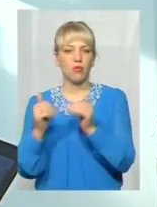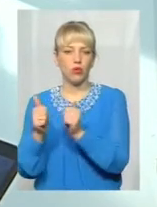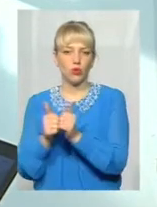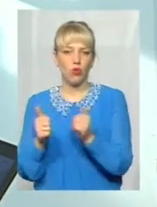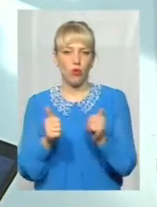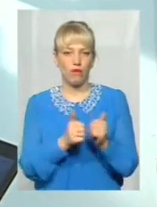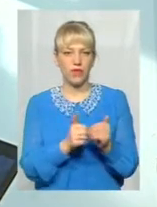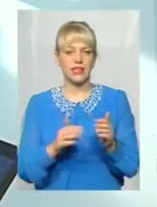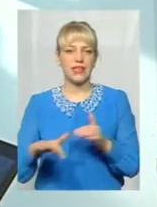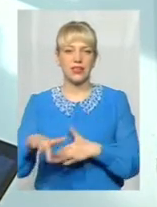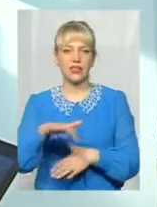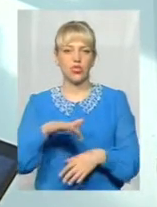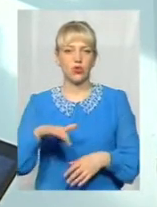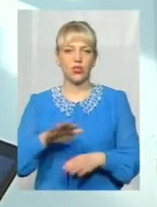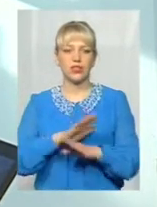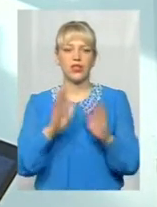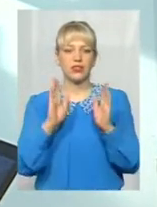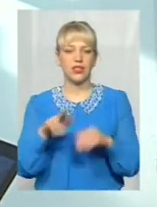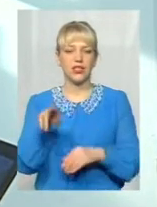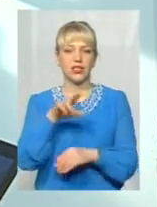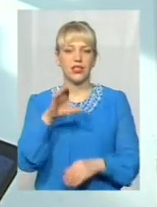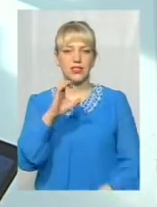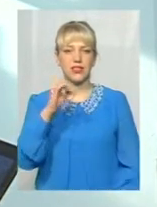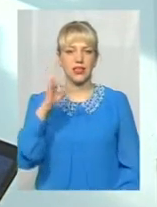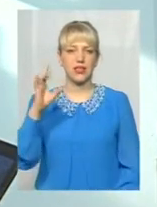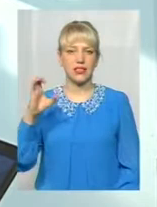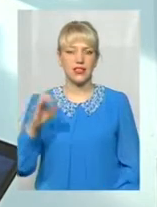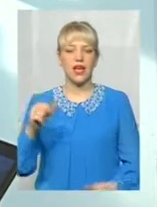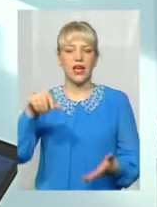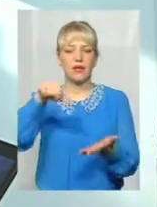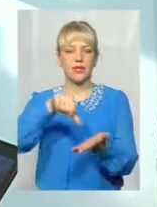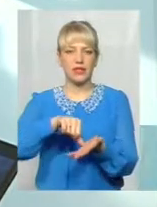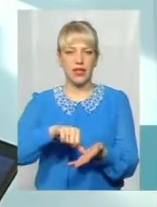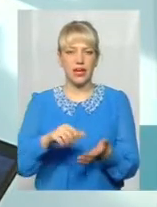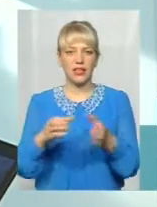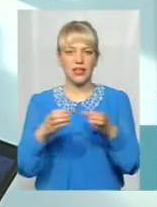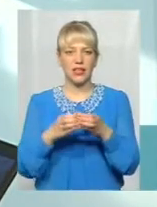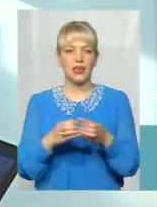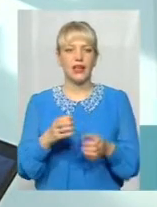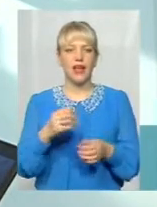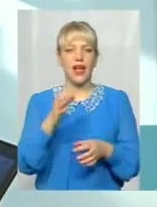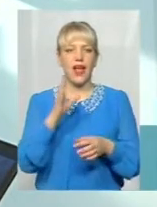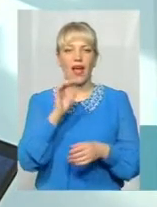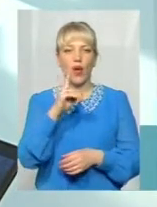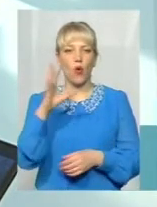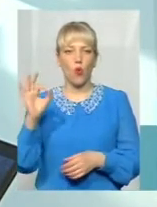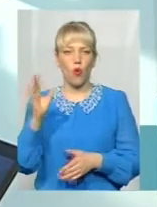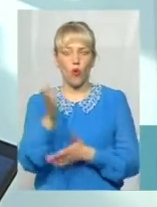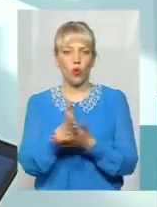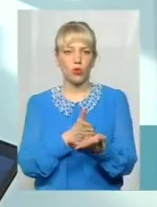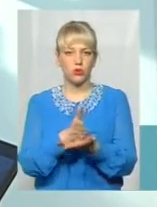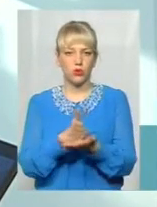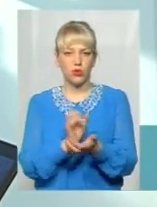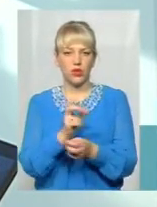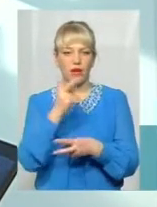в складі рятувальників ДСНС, а в складі і представників екологічної служби, і, як саме краще